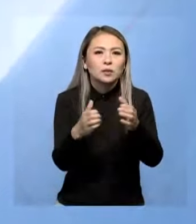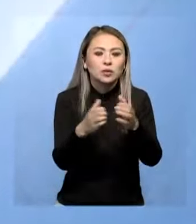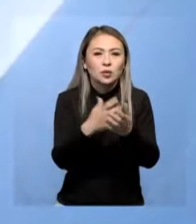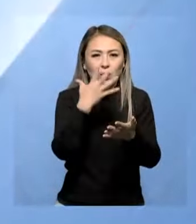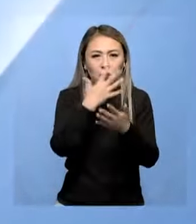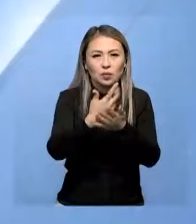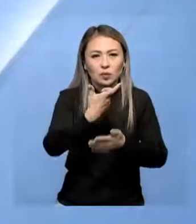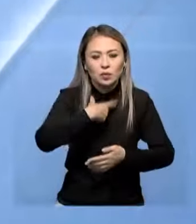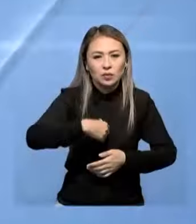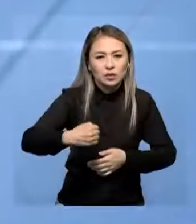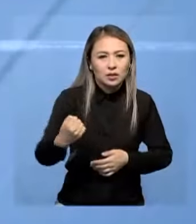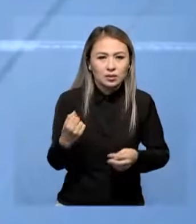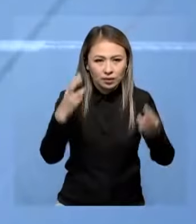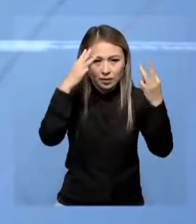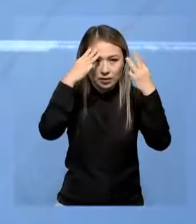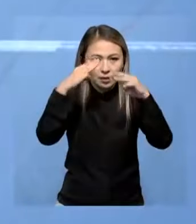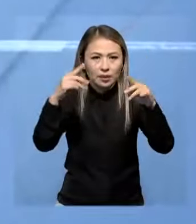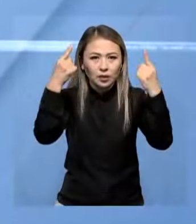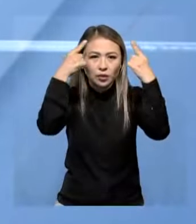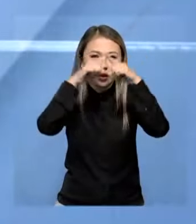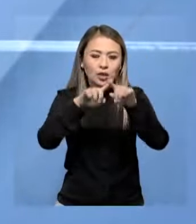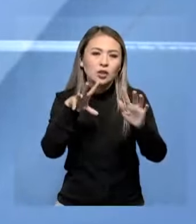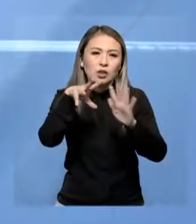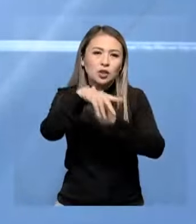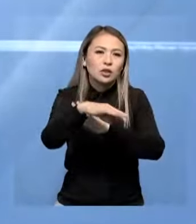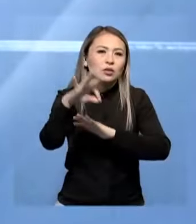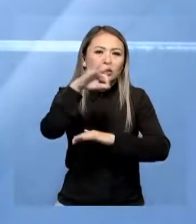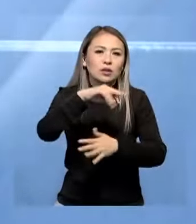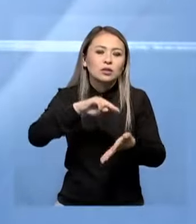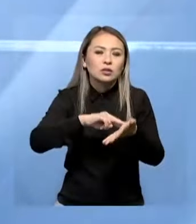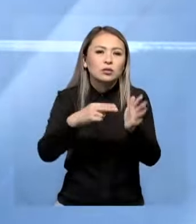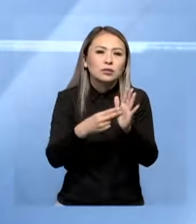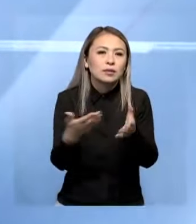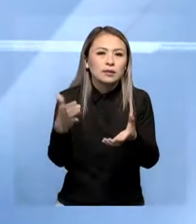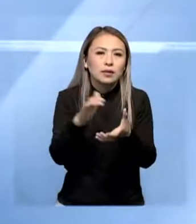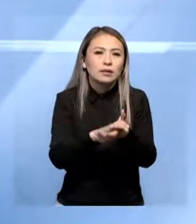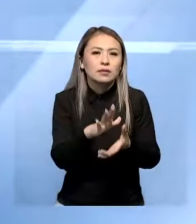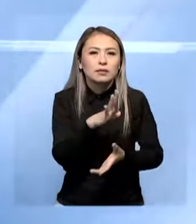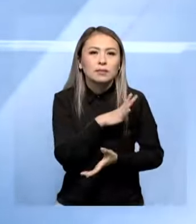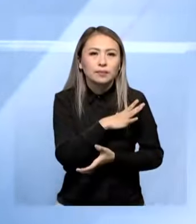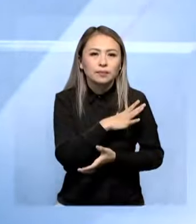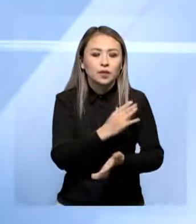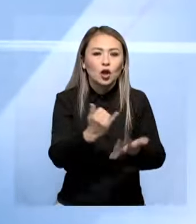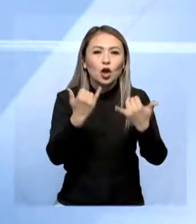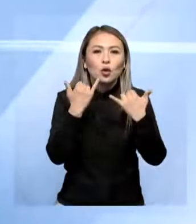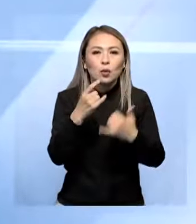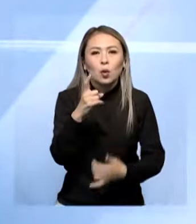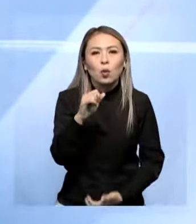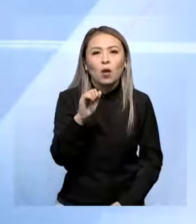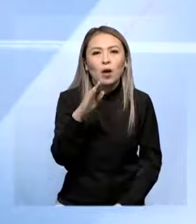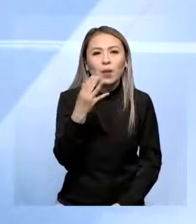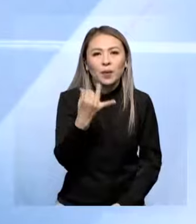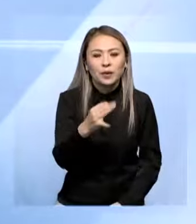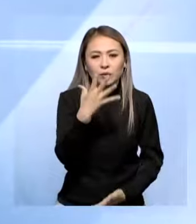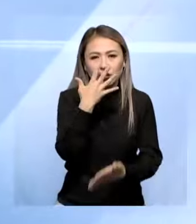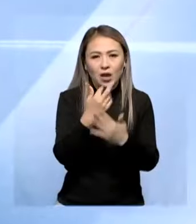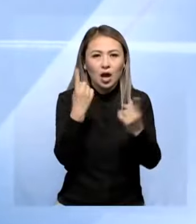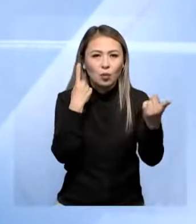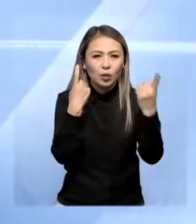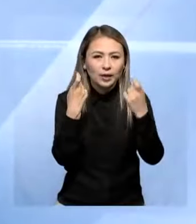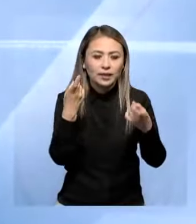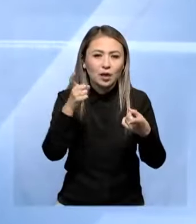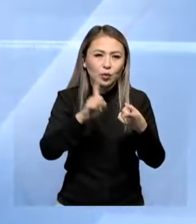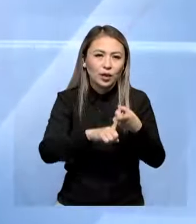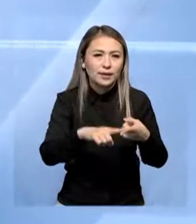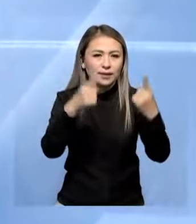компанияның өкілдері өз серіктестеріне заманови технологияларда еңізу жайындағы тұң жоғаларын таныстырды. Бүгінде Huawei өзінің